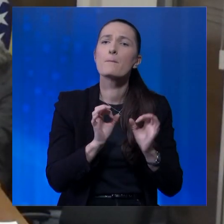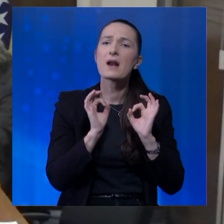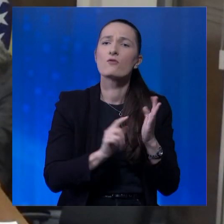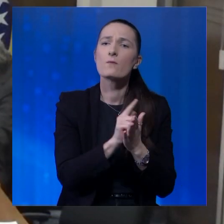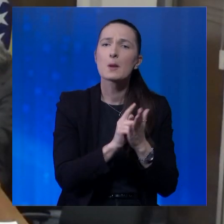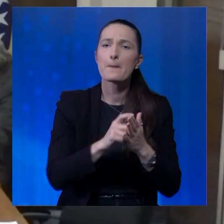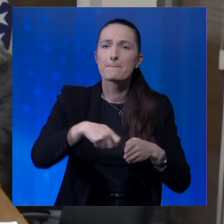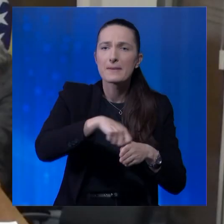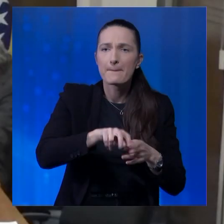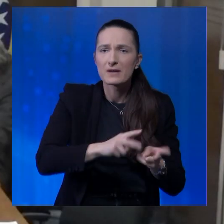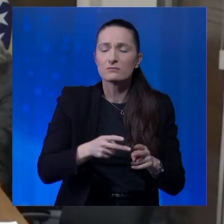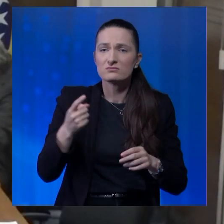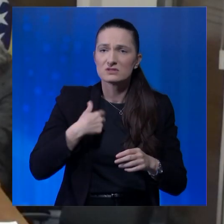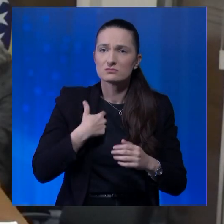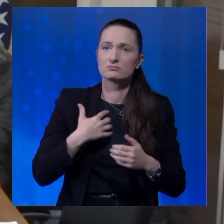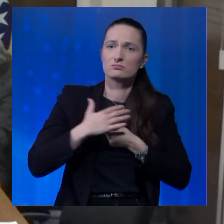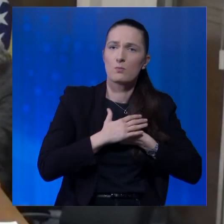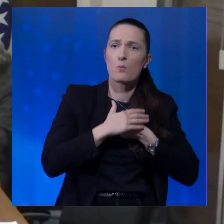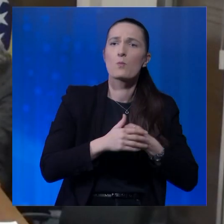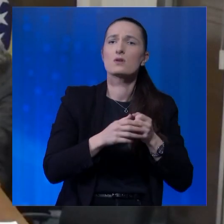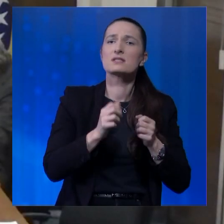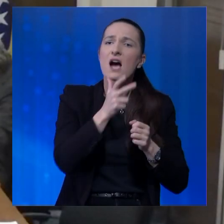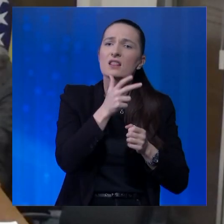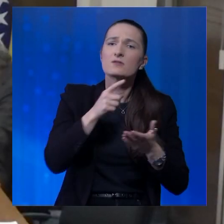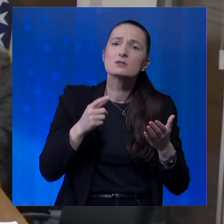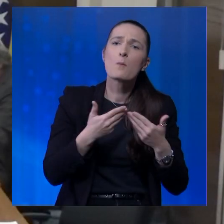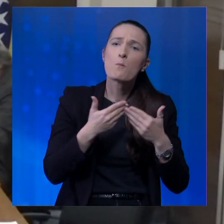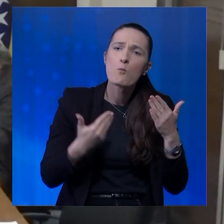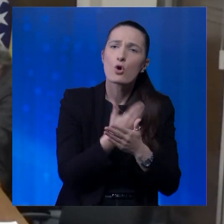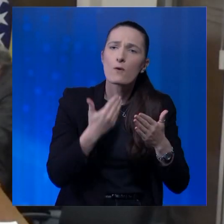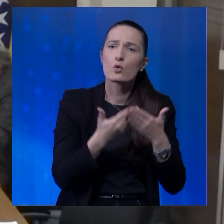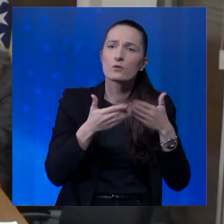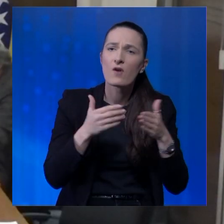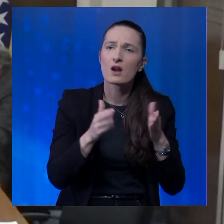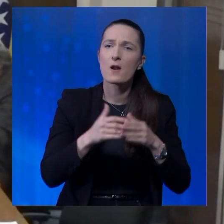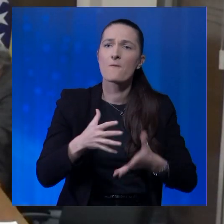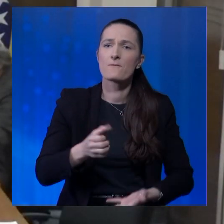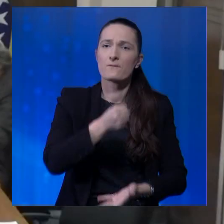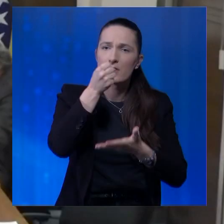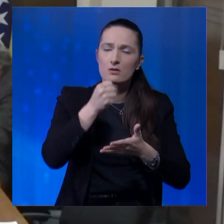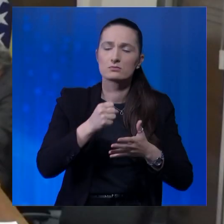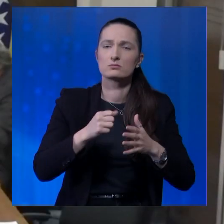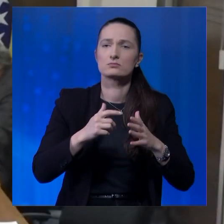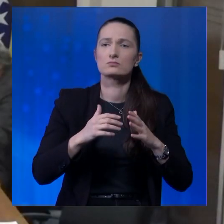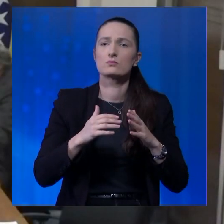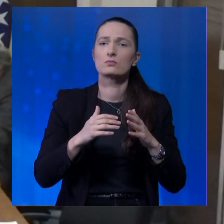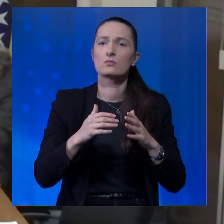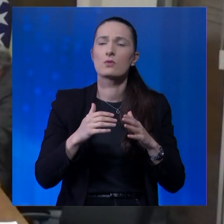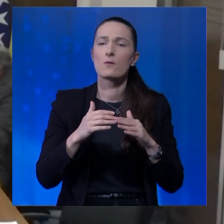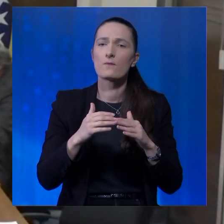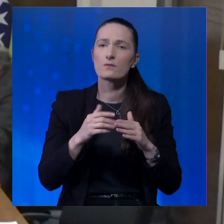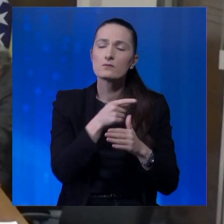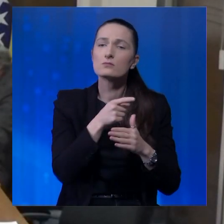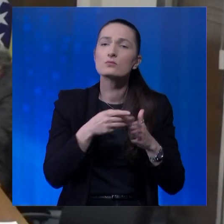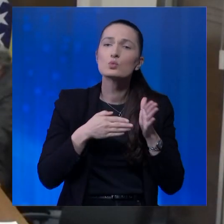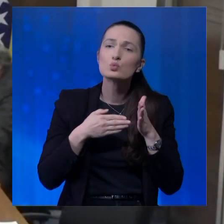pravovremeni, u vezi sa tim uputili smo jedno saopštenje za javnost, ali smo prepravljeni i zahtjevima za ponovnim